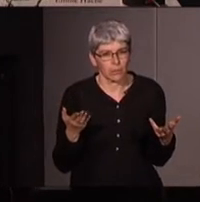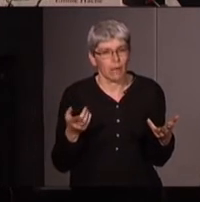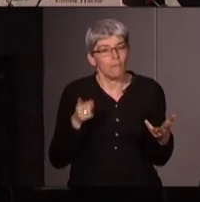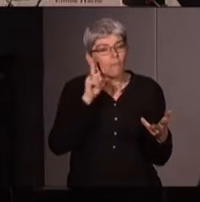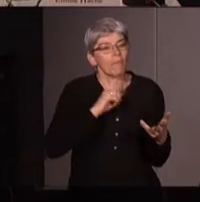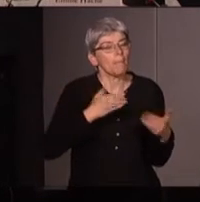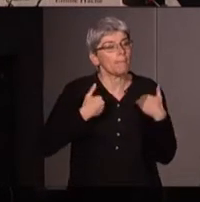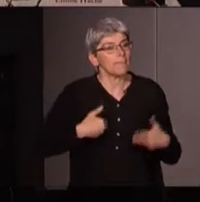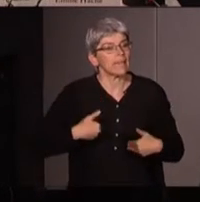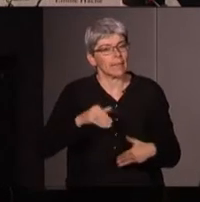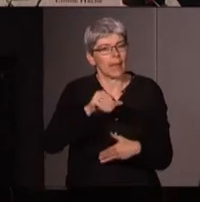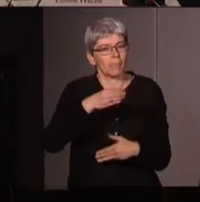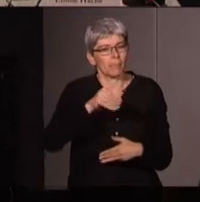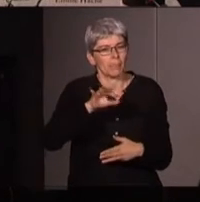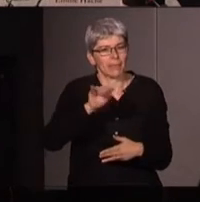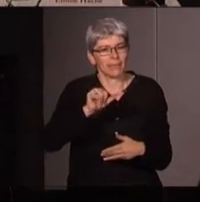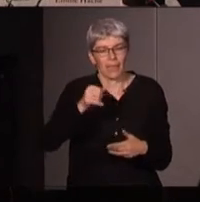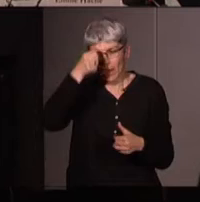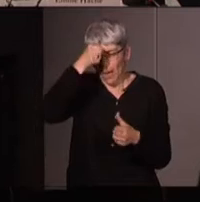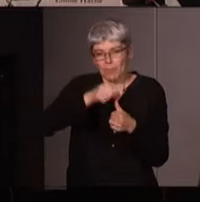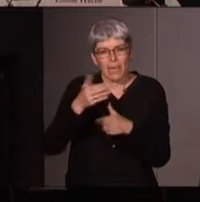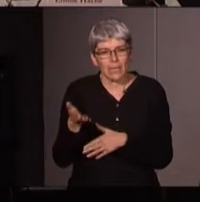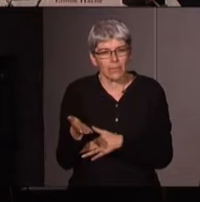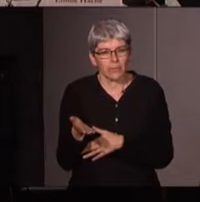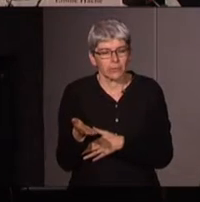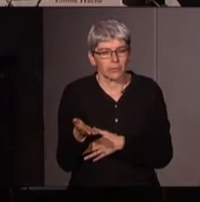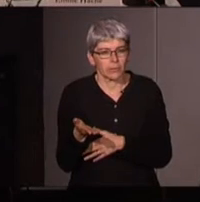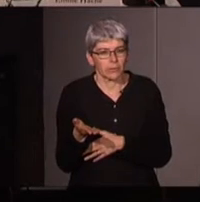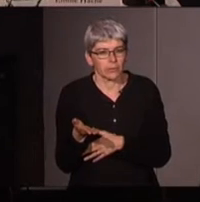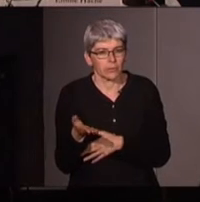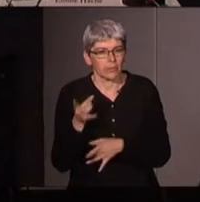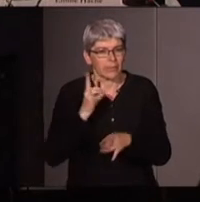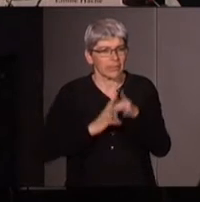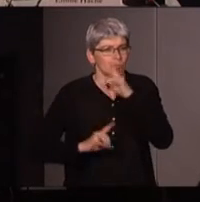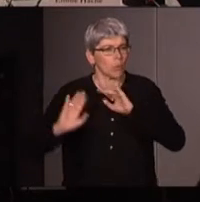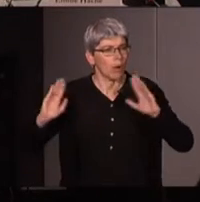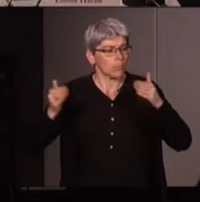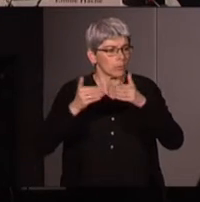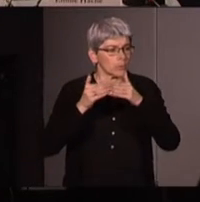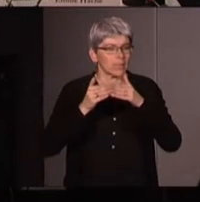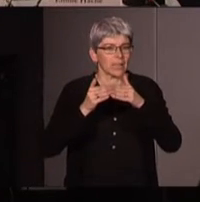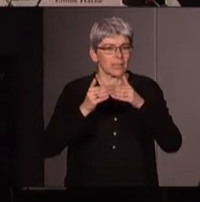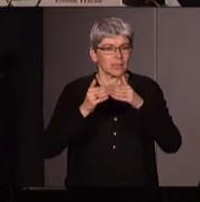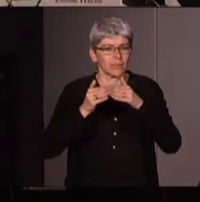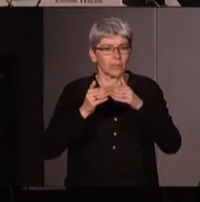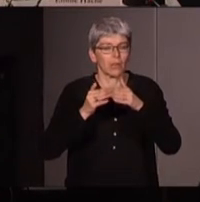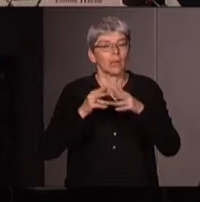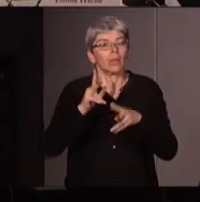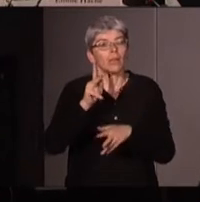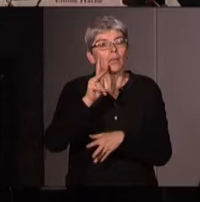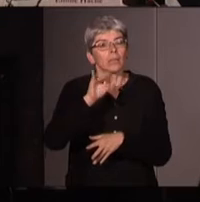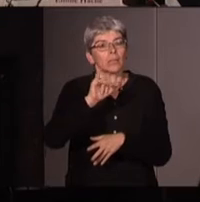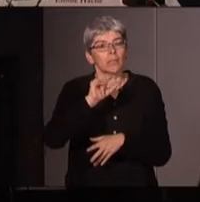qui se rappelant de l'histoire de la montagne du Kilimanjaro